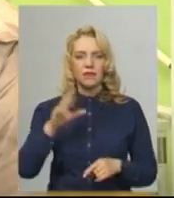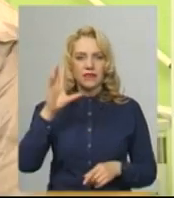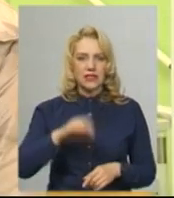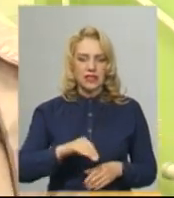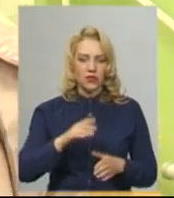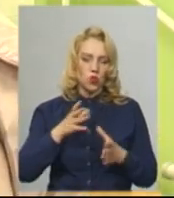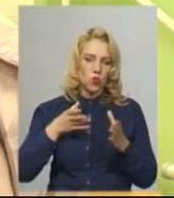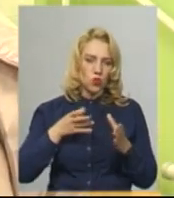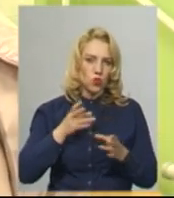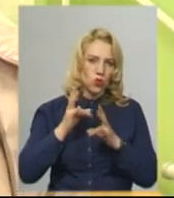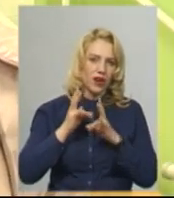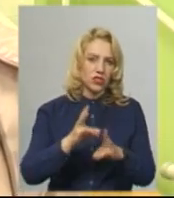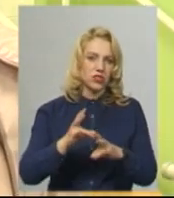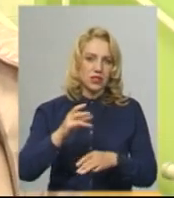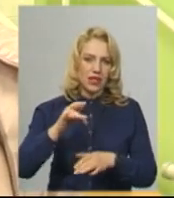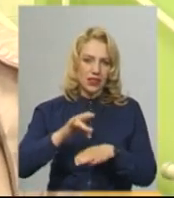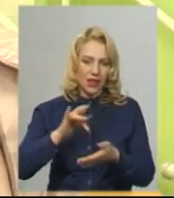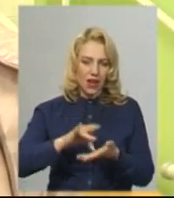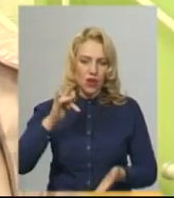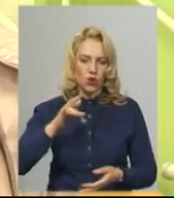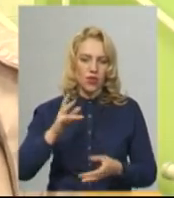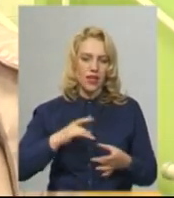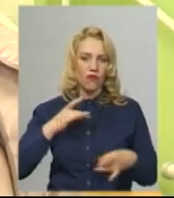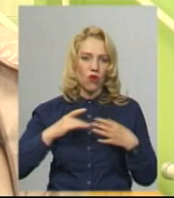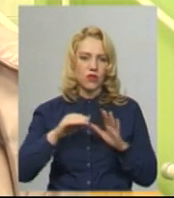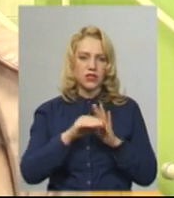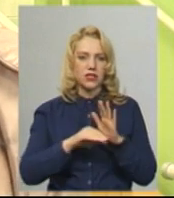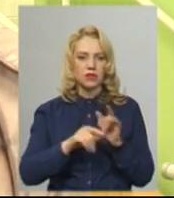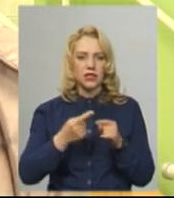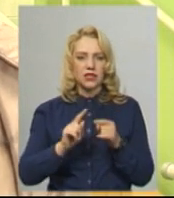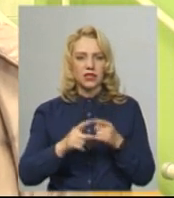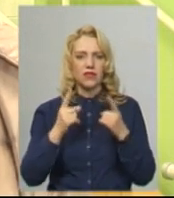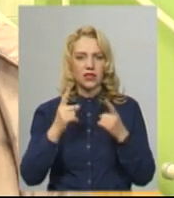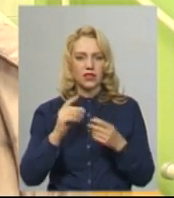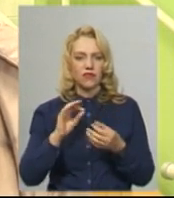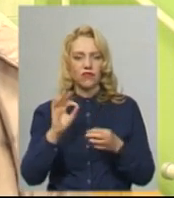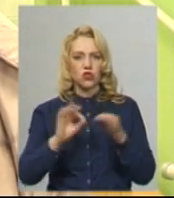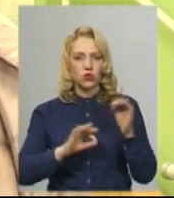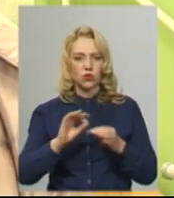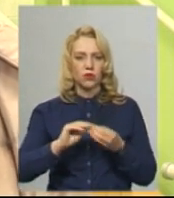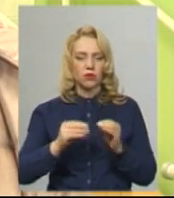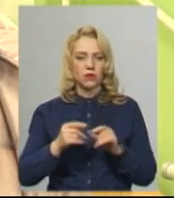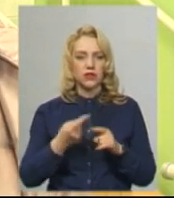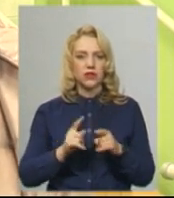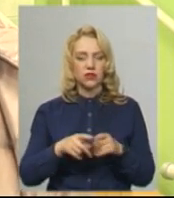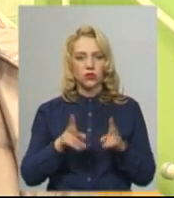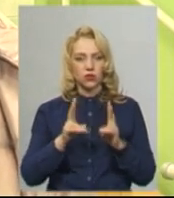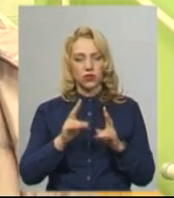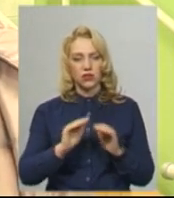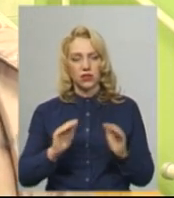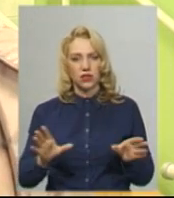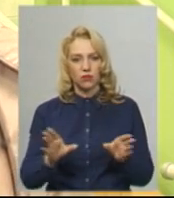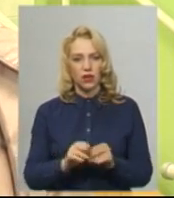системи дітей. Це вирішує великий відсоток проблем тих батьків, які з дітьми